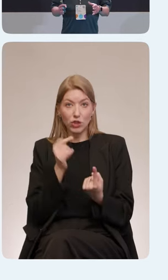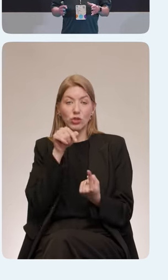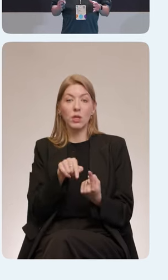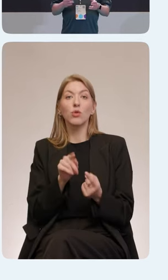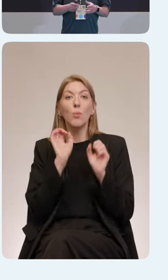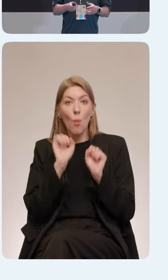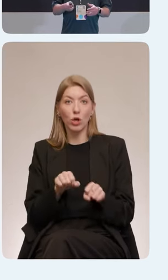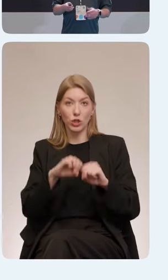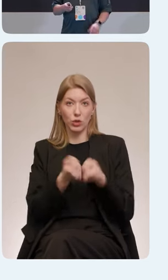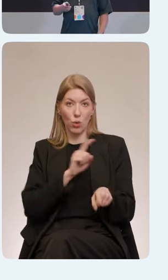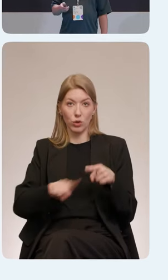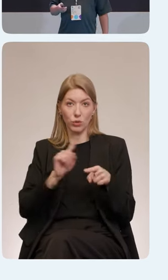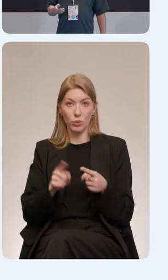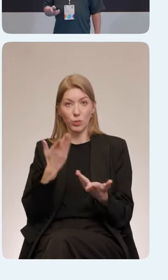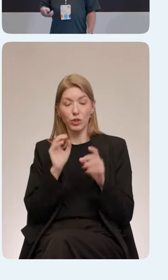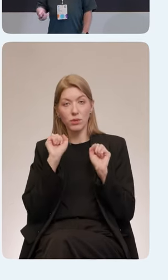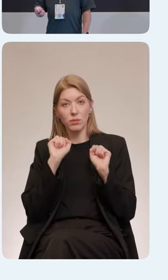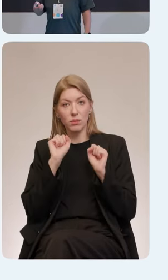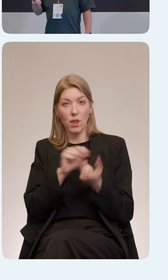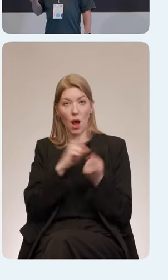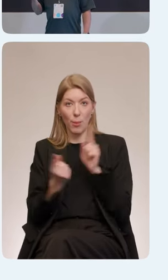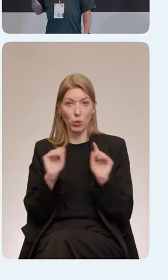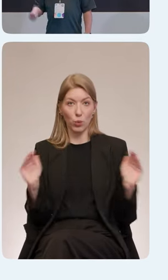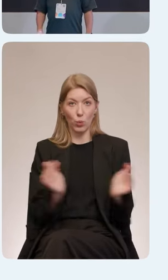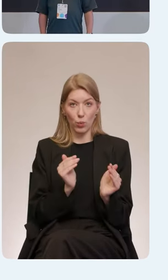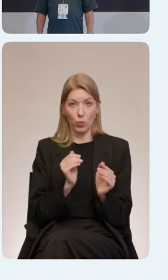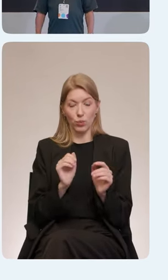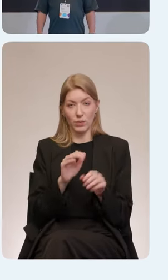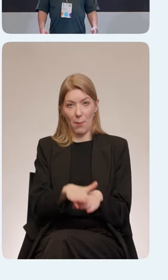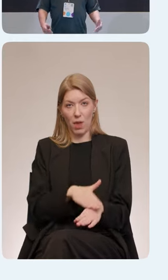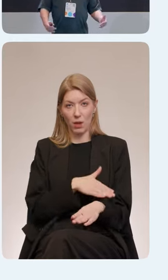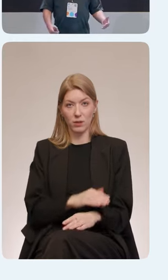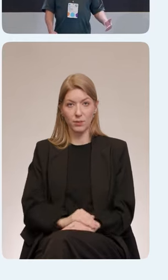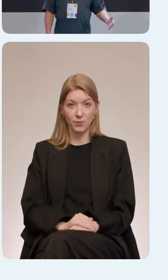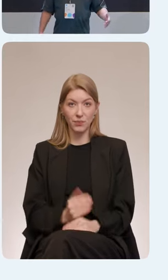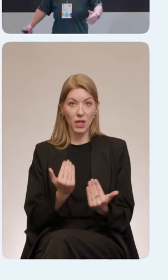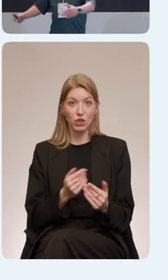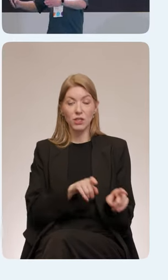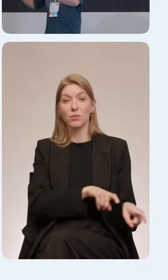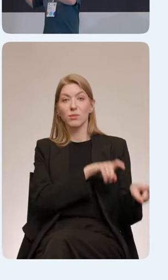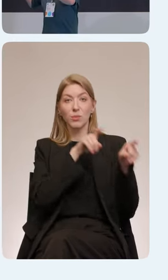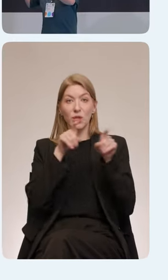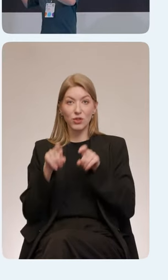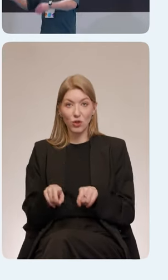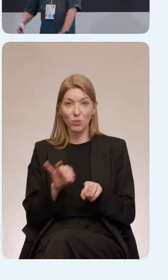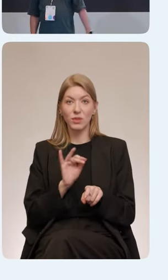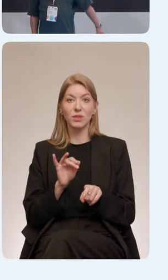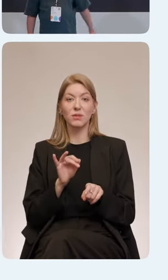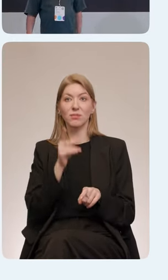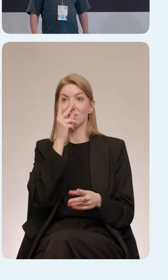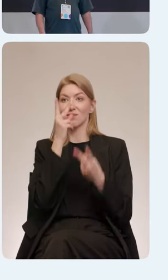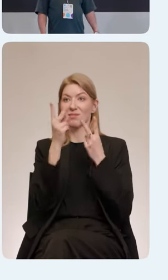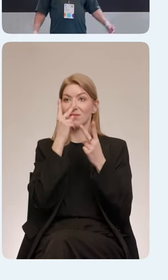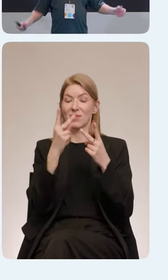произношения, либо уменьшить наоборот. Вот. И сейчас мы немножко перенесемся и возьмем из кинозала